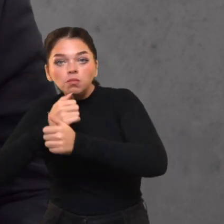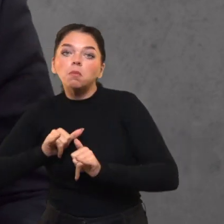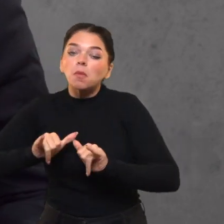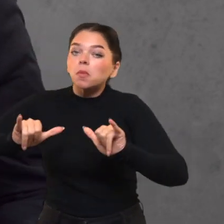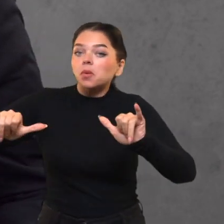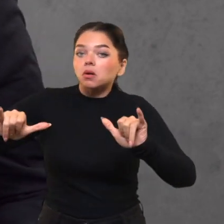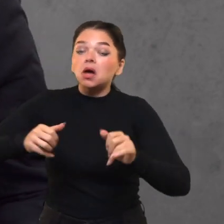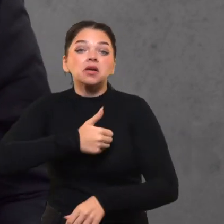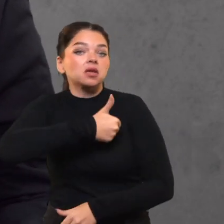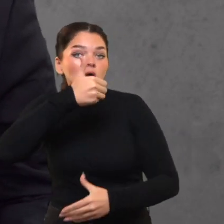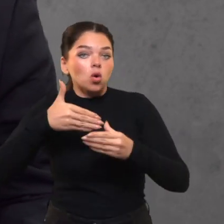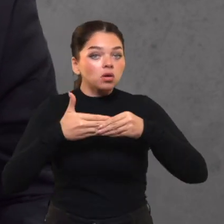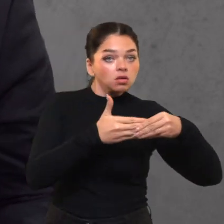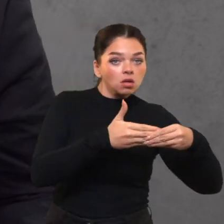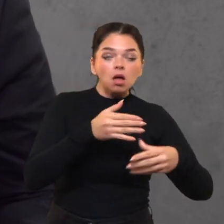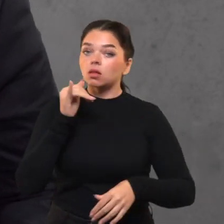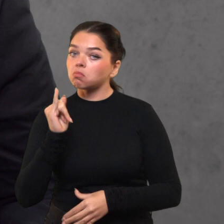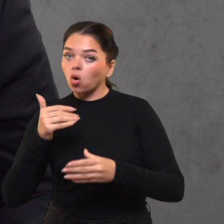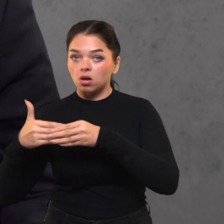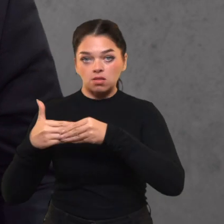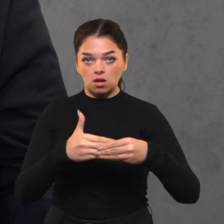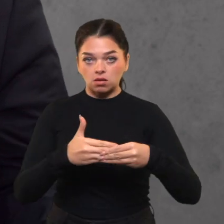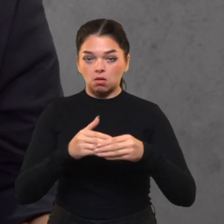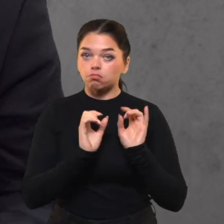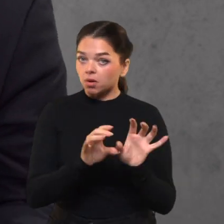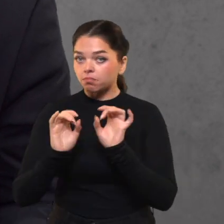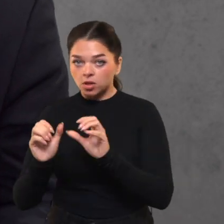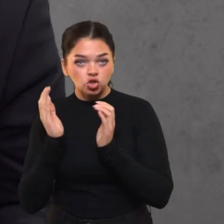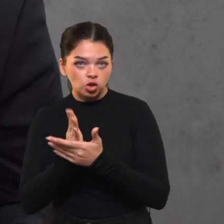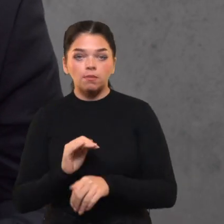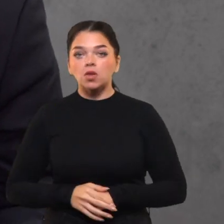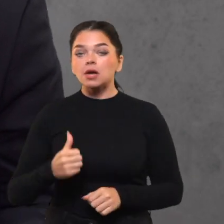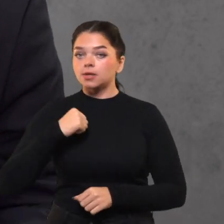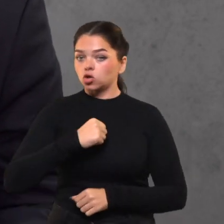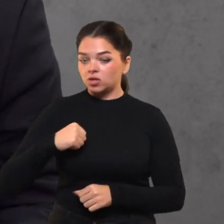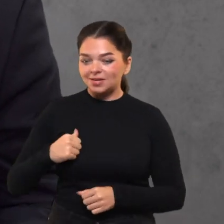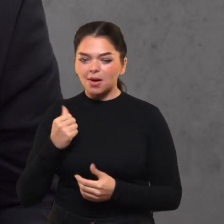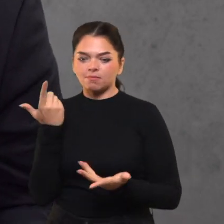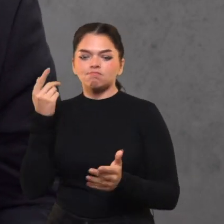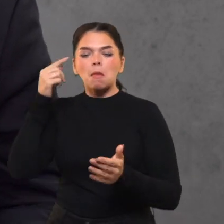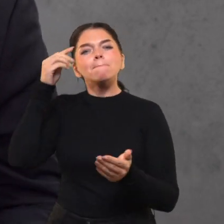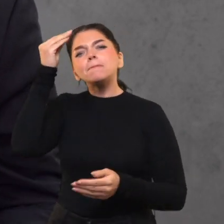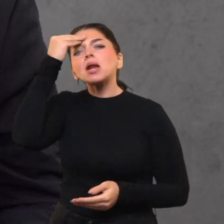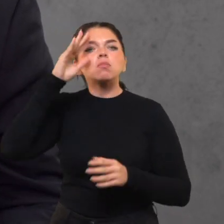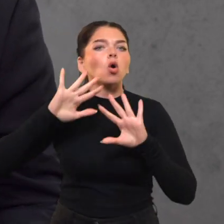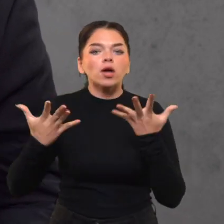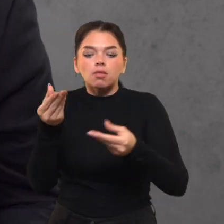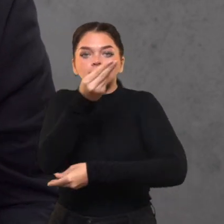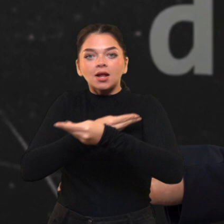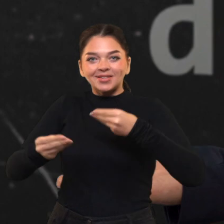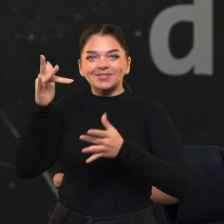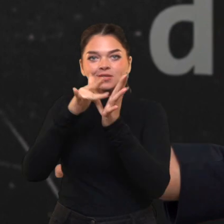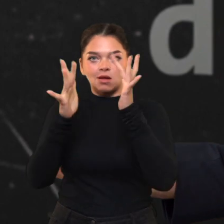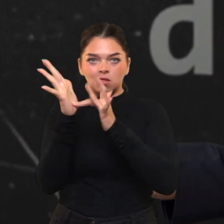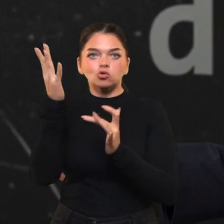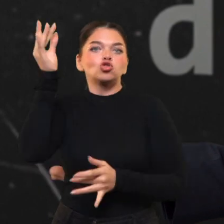tamsos sklaida. Gerojai lyderystė arba blogojai. Tai viskas prasidėjo. Krikšinybės esmė yra dalintis geriausio. Dalintis dar na.